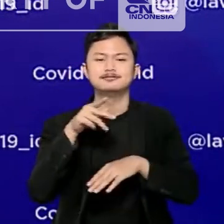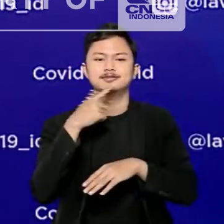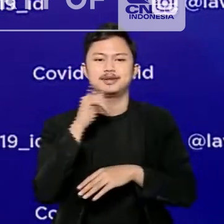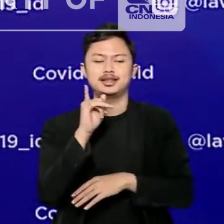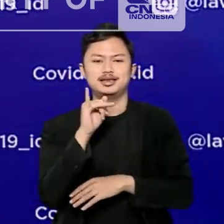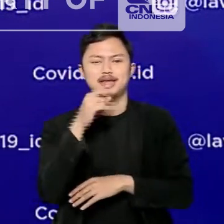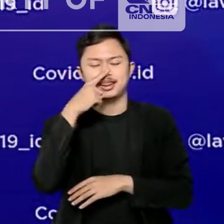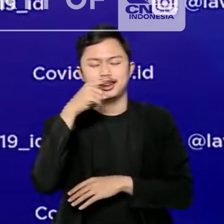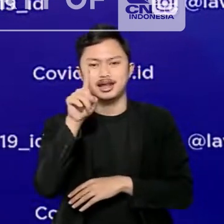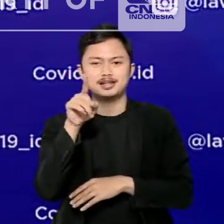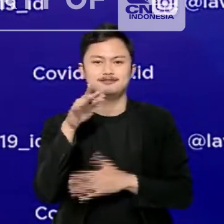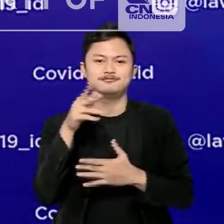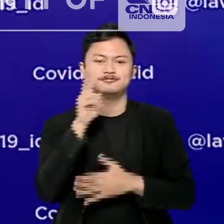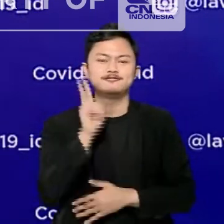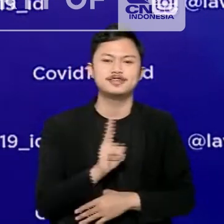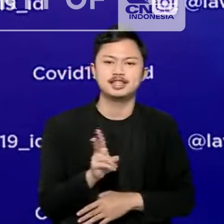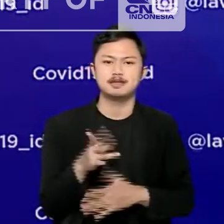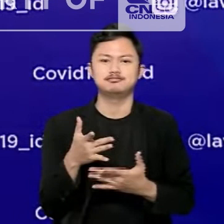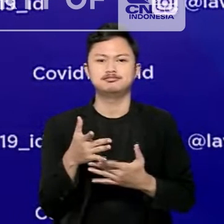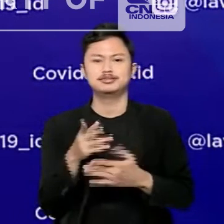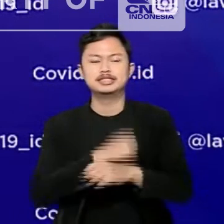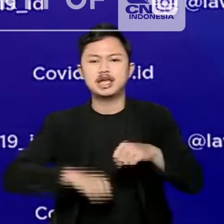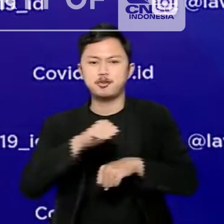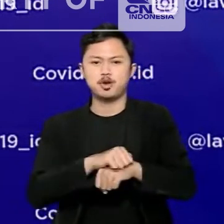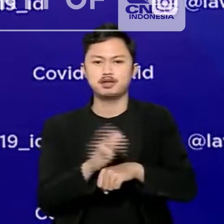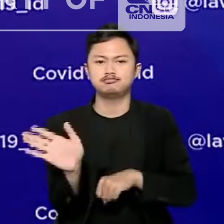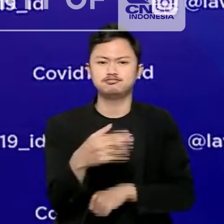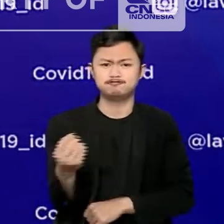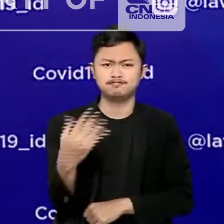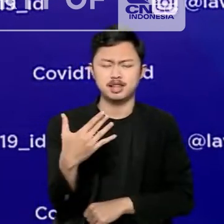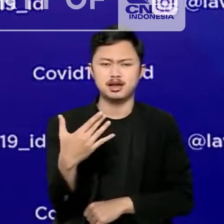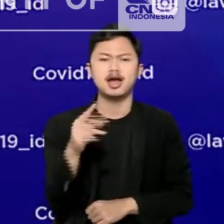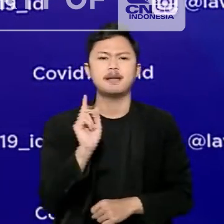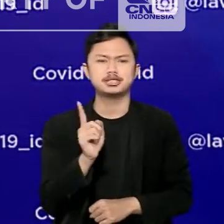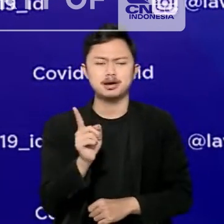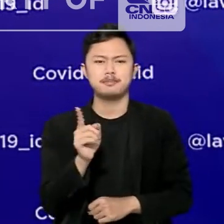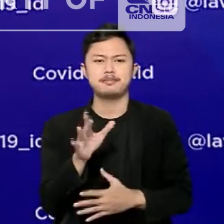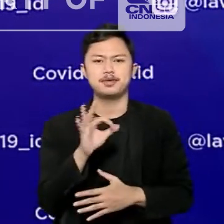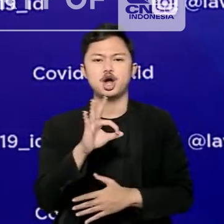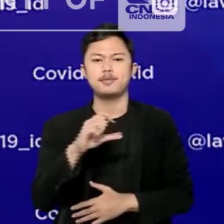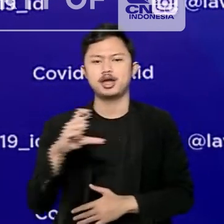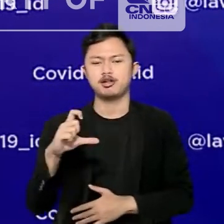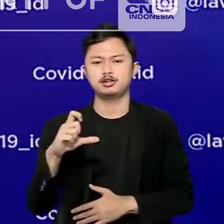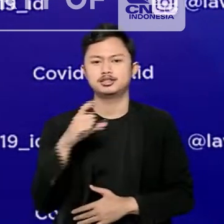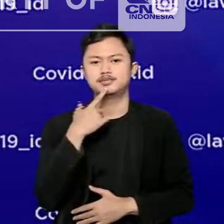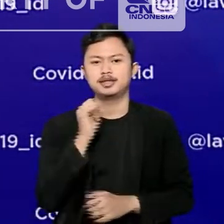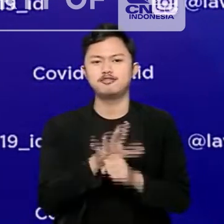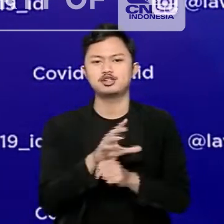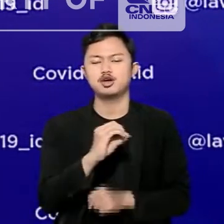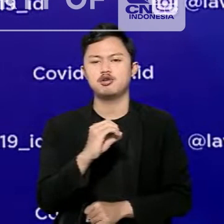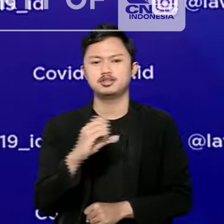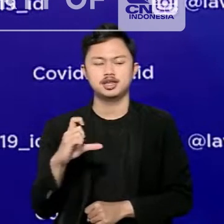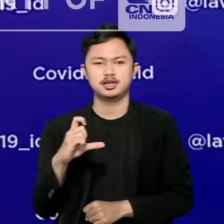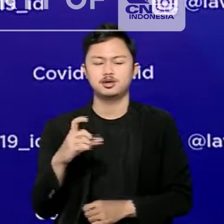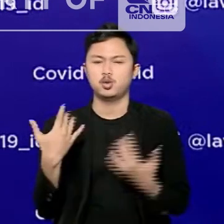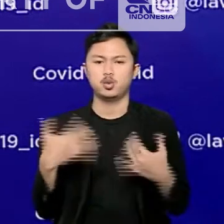Singapura, dan Australia. Hal ini menunjukkan keberadaan varian Omikron sudah merupakan ancaman